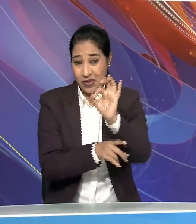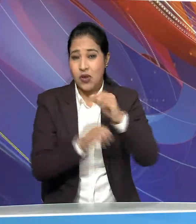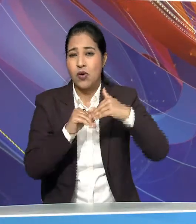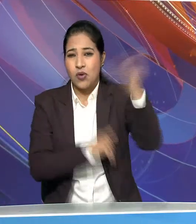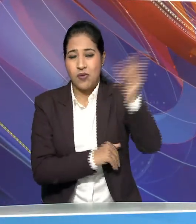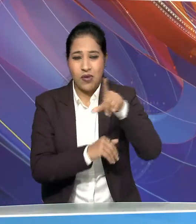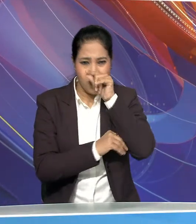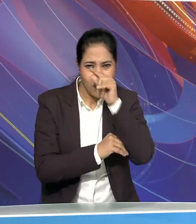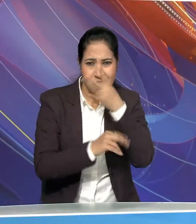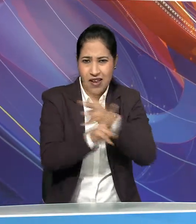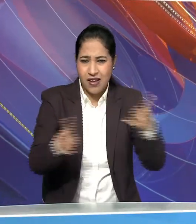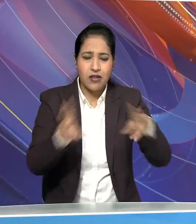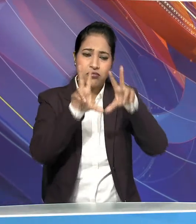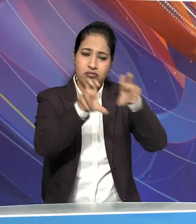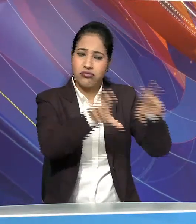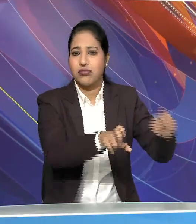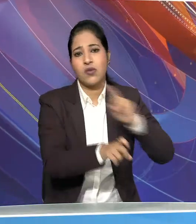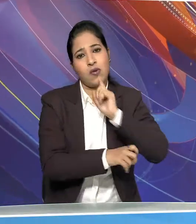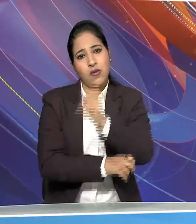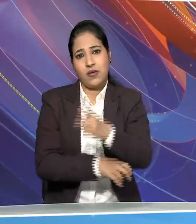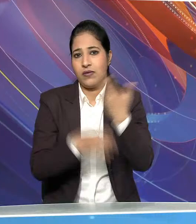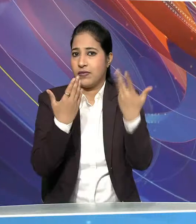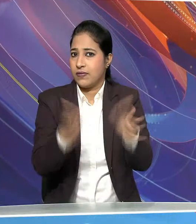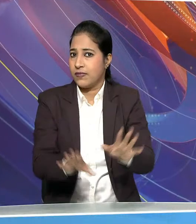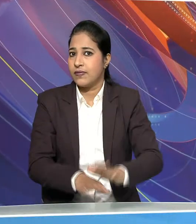ब्लॉक करने के निर्देश दिये है